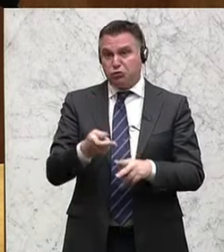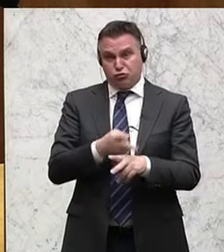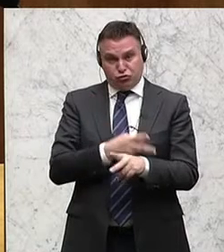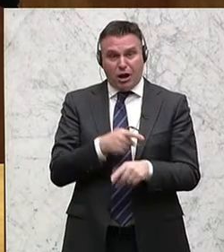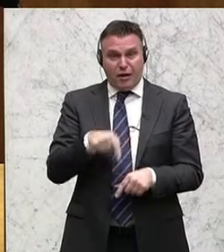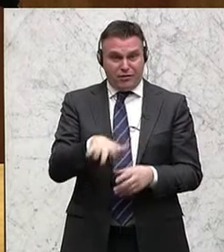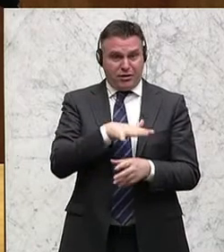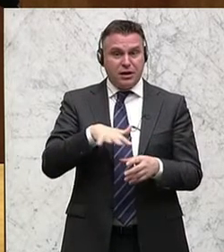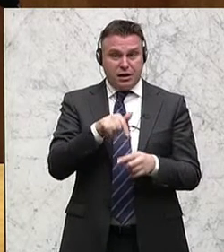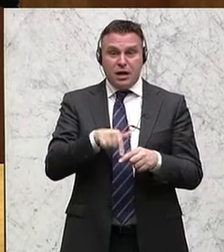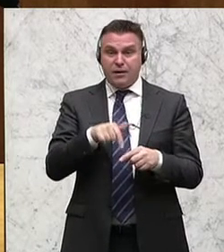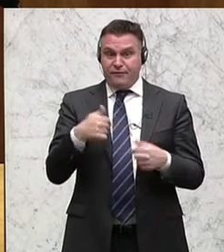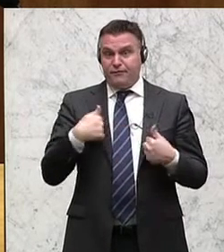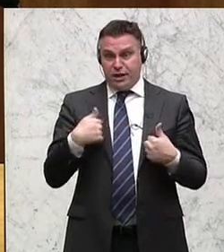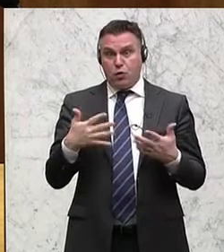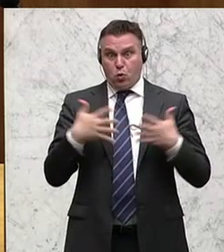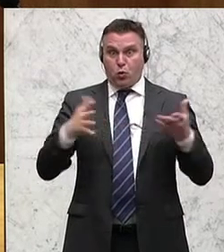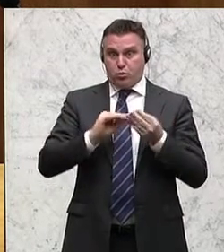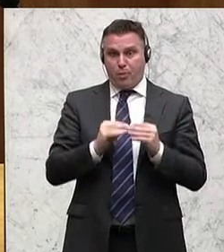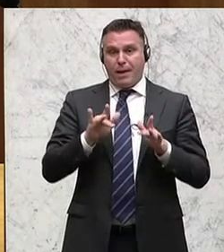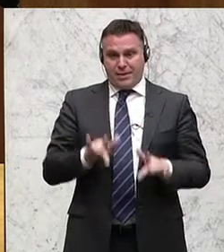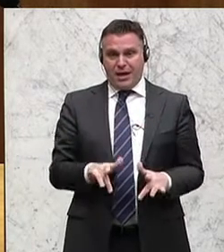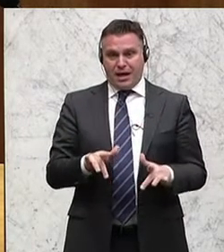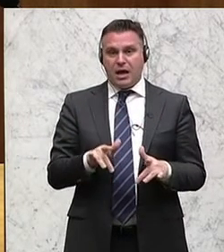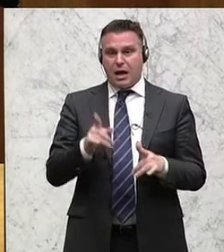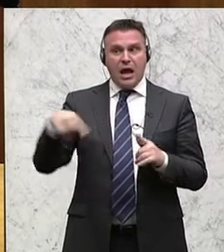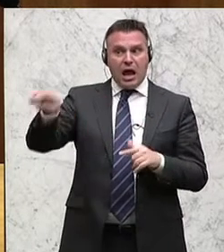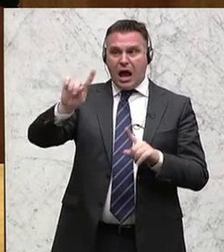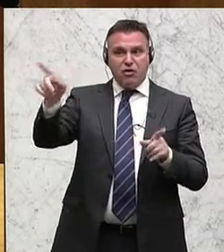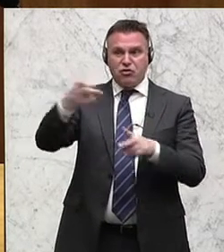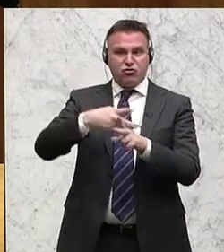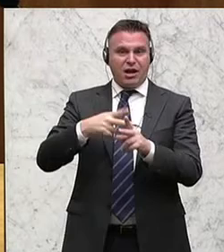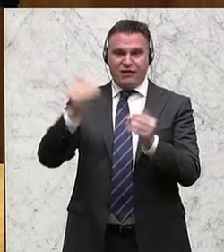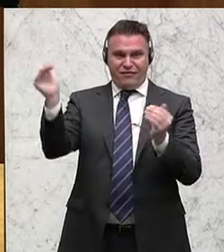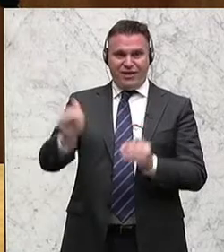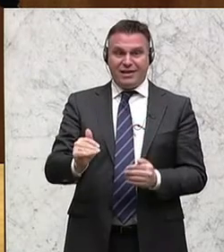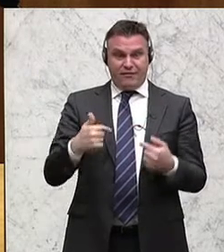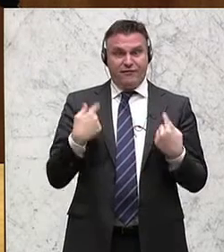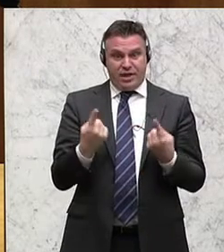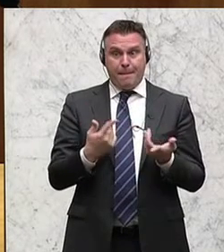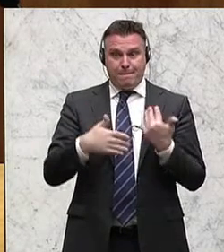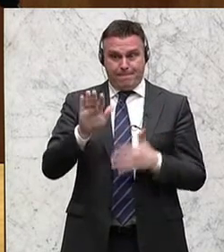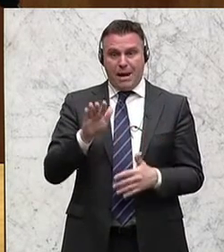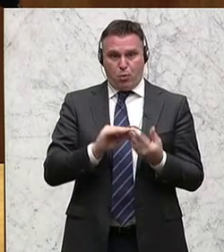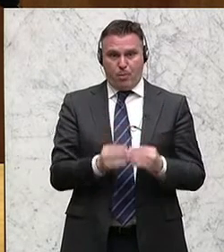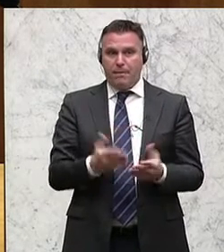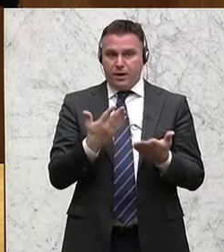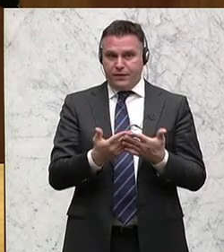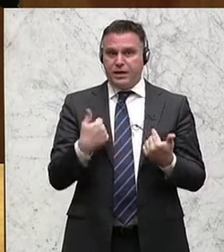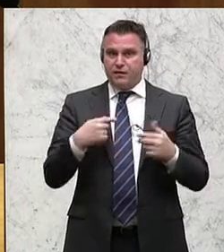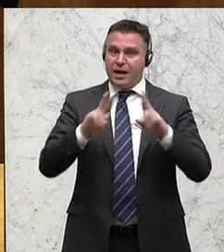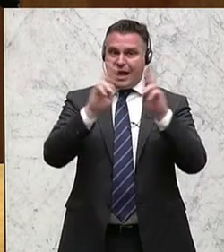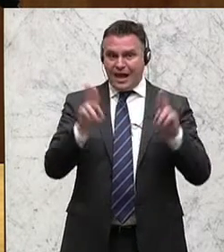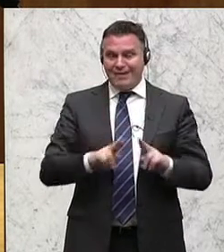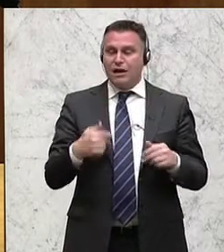Problembereich in größerem Umfang konfrontiert sind als die Mehrheit der anderen EU-Staaten. Daher sind wir hier auch international